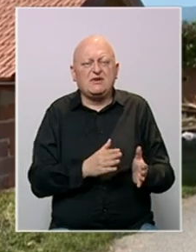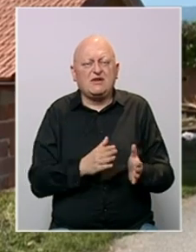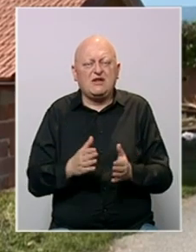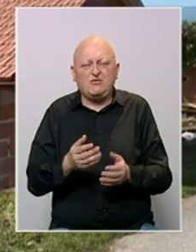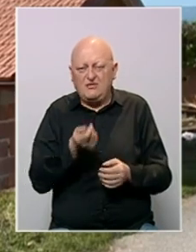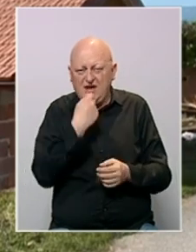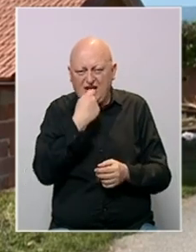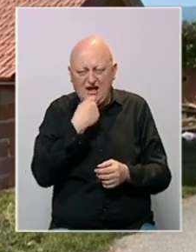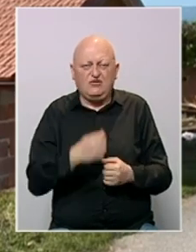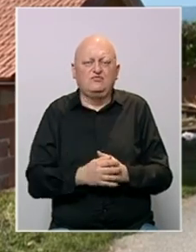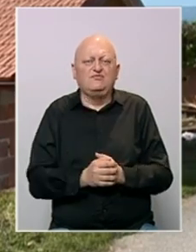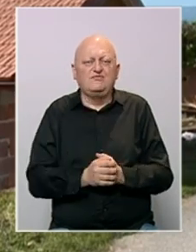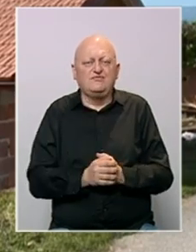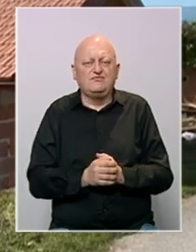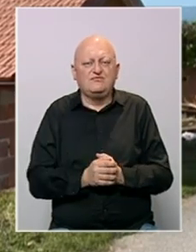dobija i hranu.